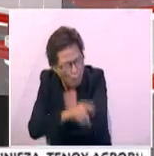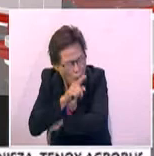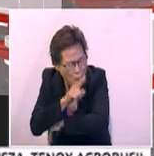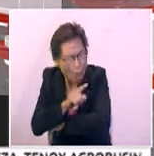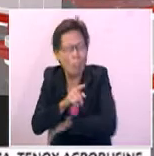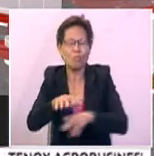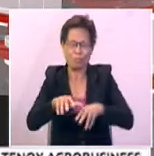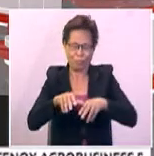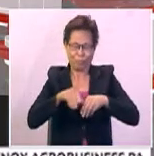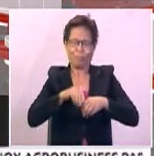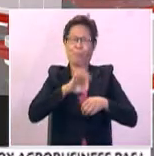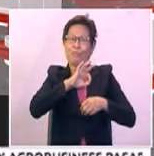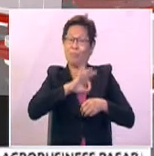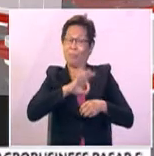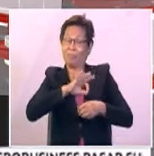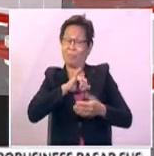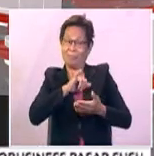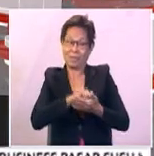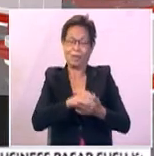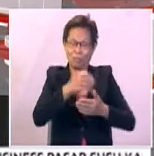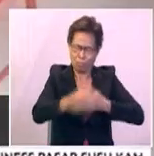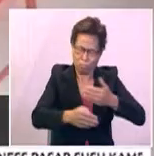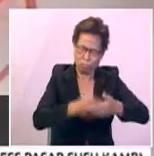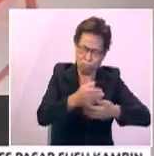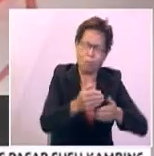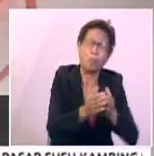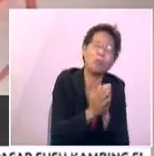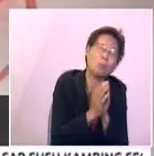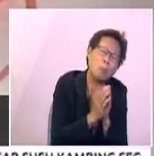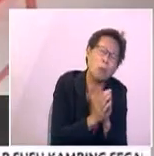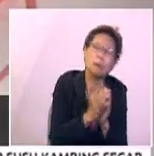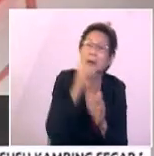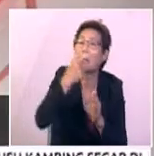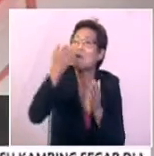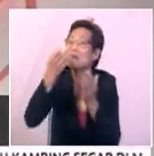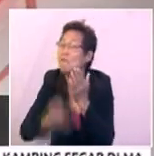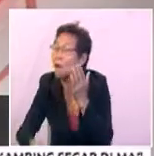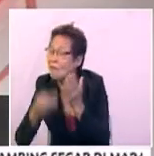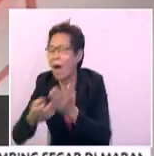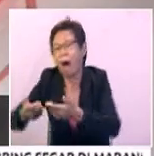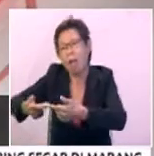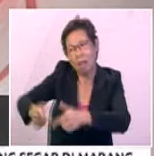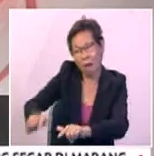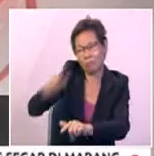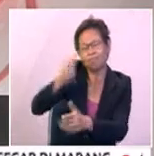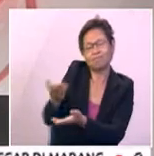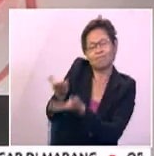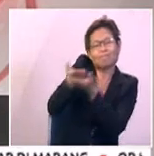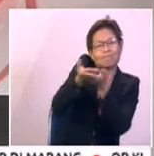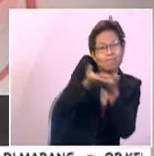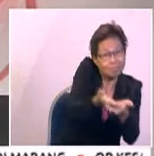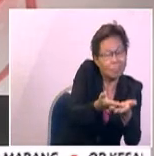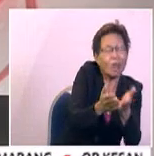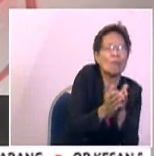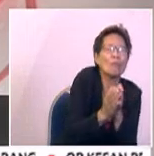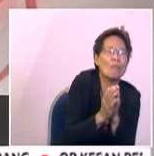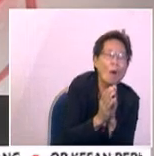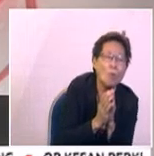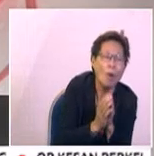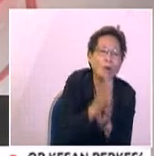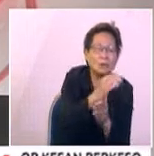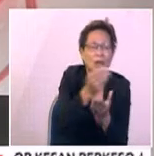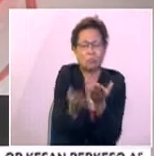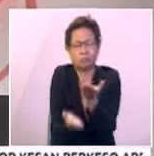faedah tersebut. Dengan adanya proses rayuan ini, mereka yang tidak layak masih diberi ruang mengemukakan rayuan beserta dengan